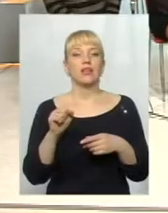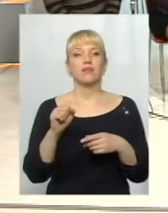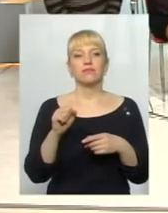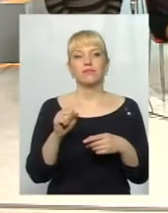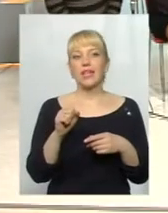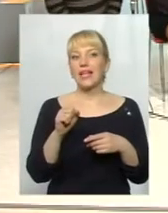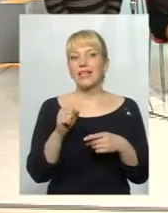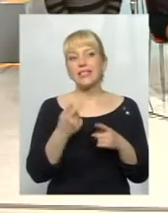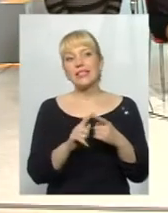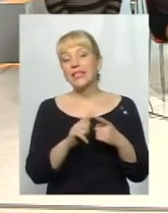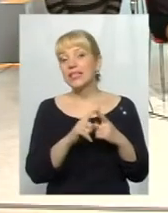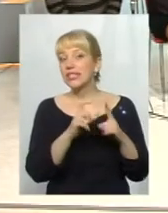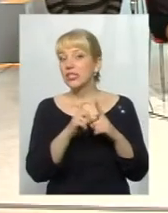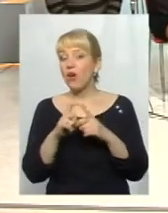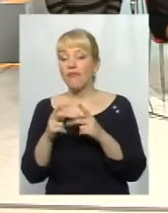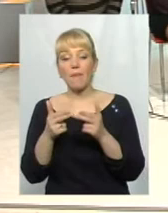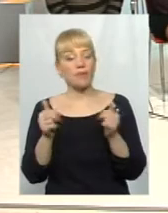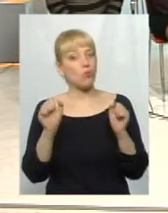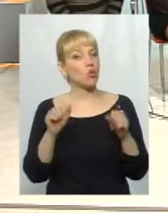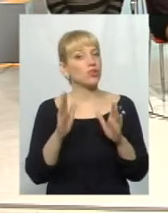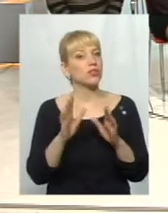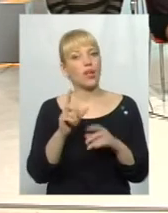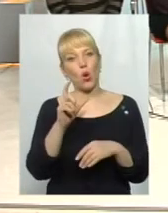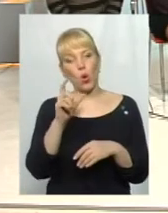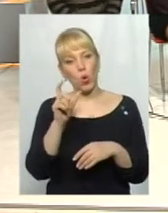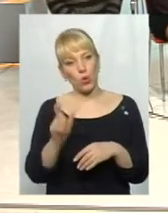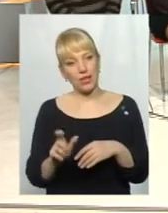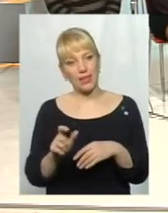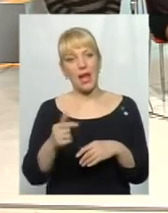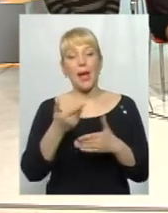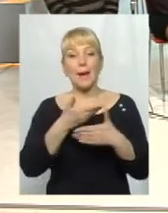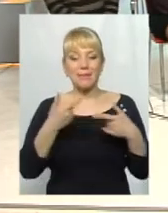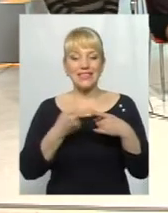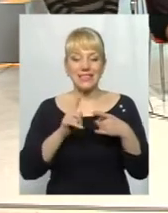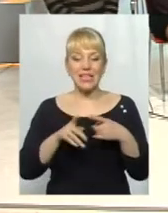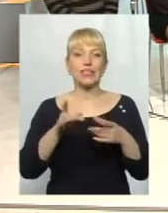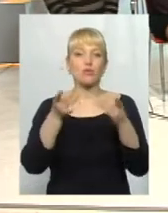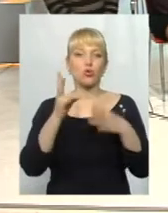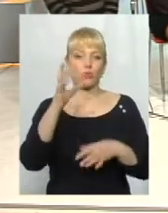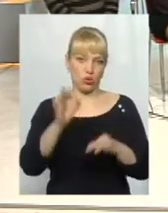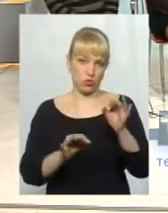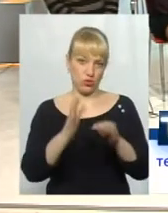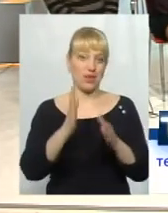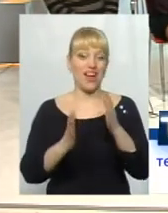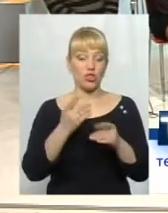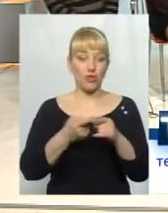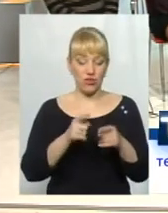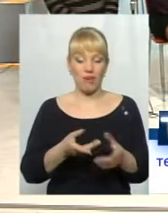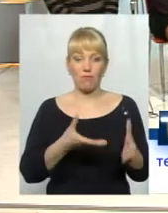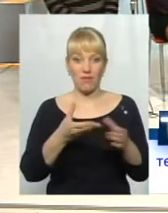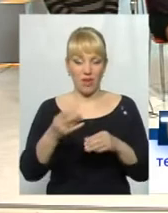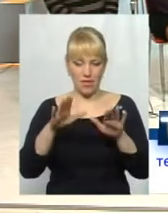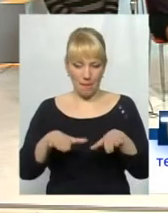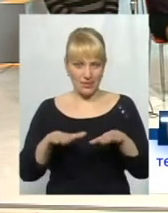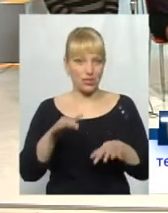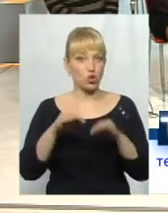може лише та людина, яка... Ми це спростуємо. На суді буде суд. І якщо тут вони впливають на місці на суди,